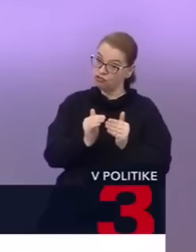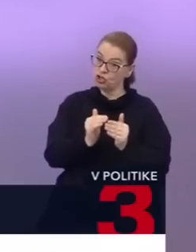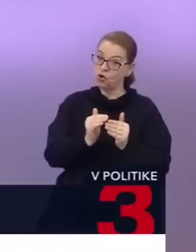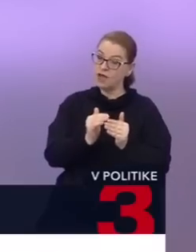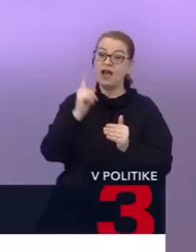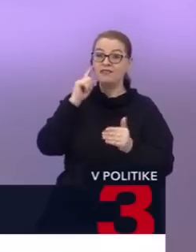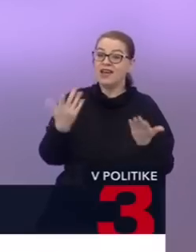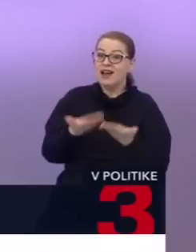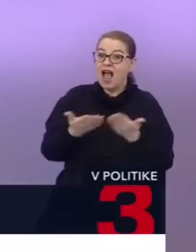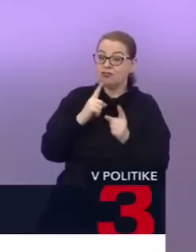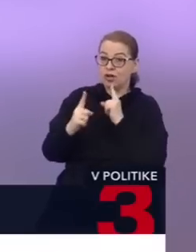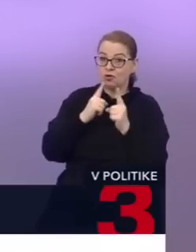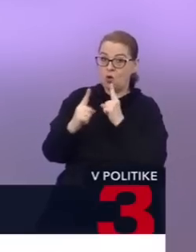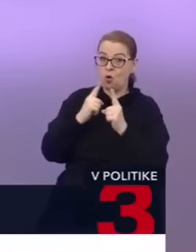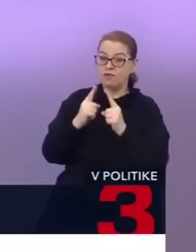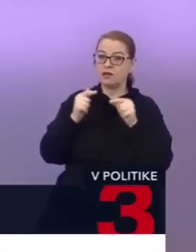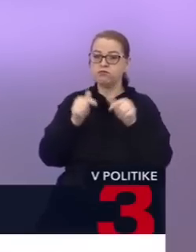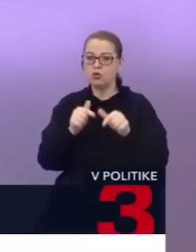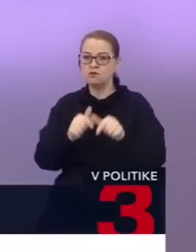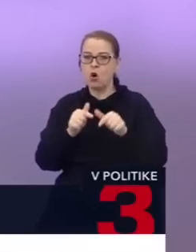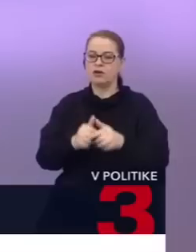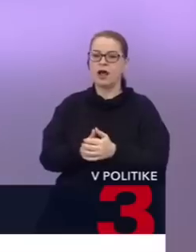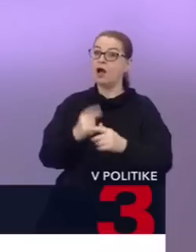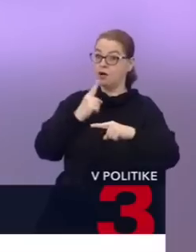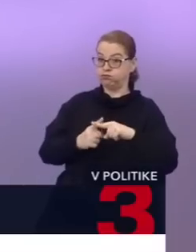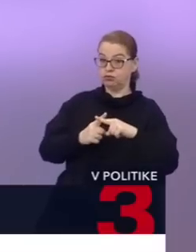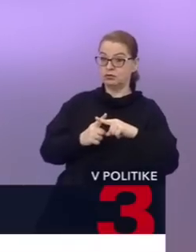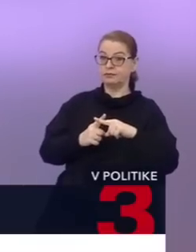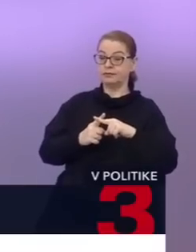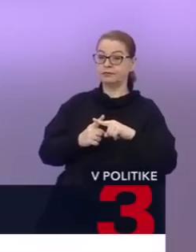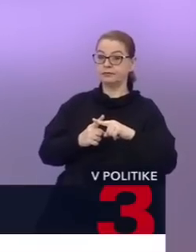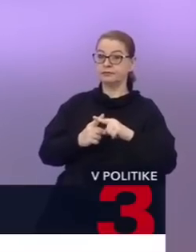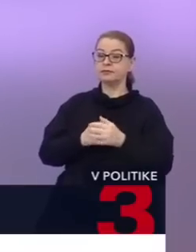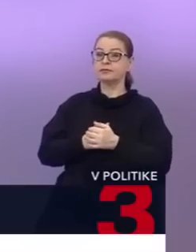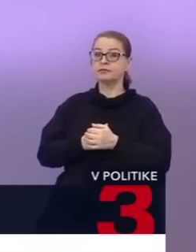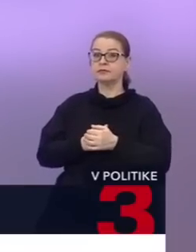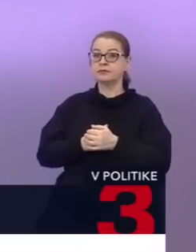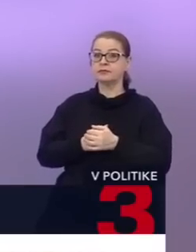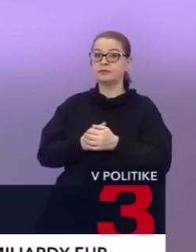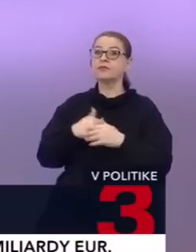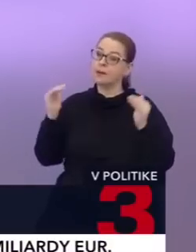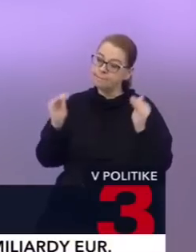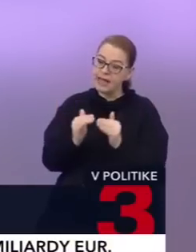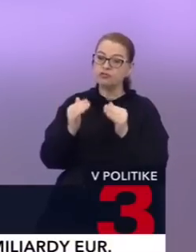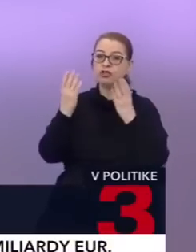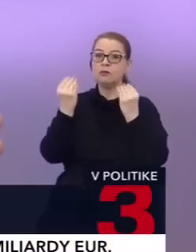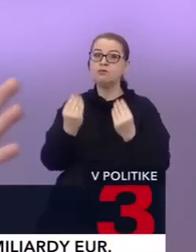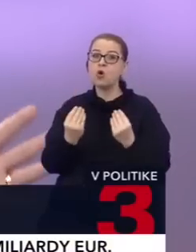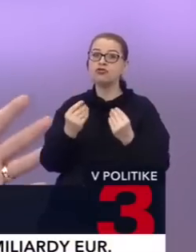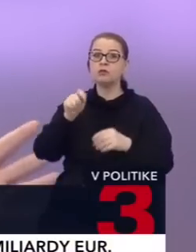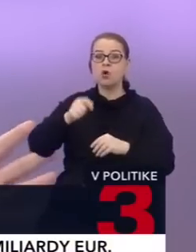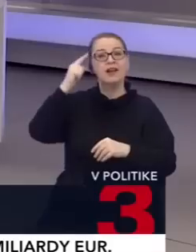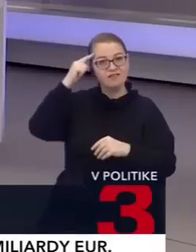vie ľahšie rokovať o podpore. A ďalšia vec je tá, že vy musíte mať vyviete aj s menším počtom poslancov